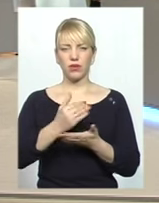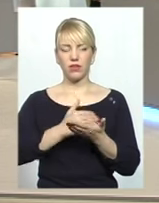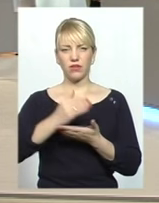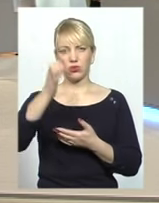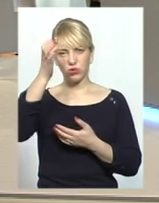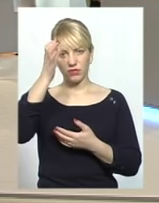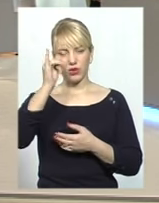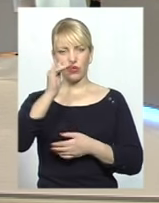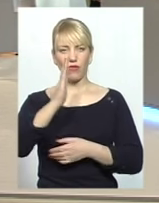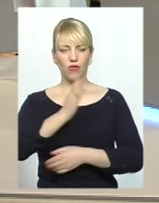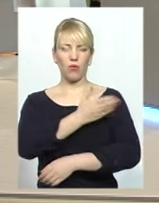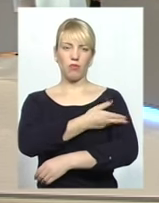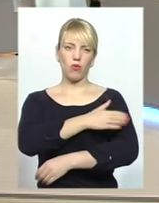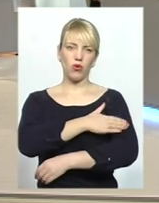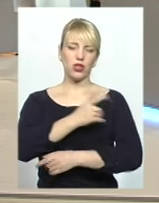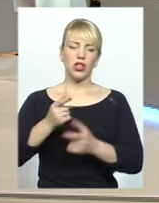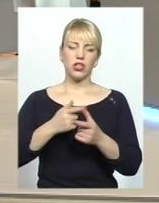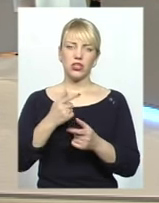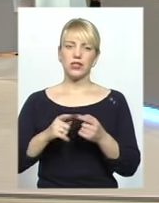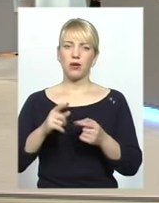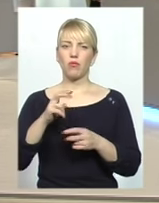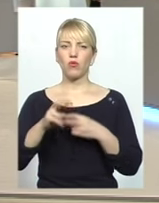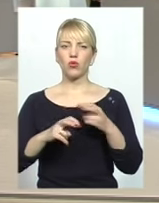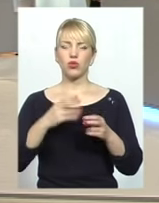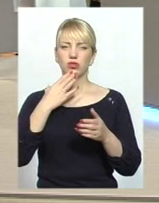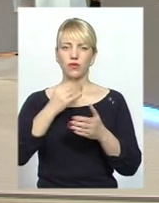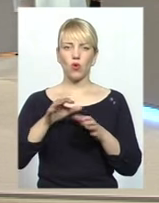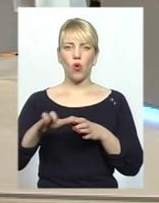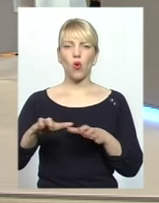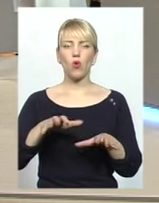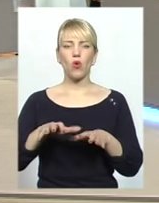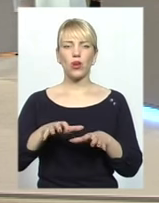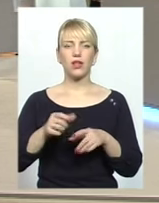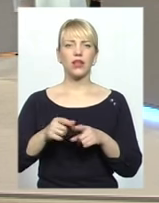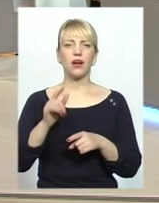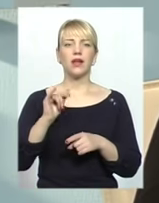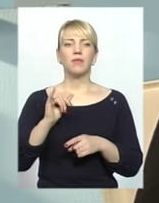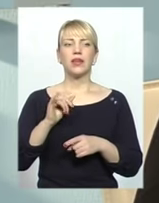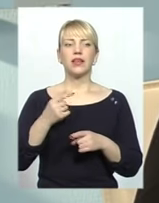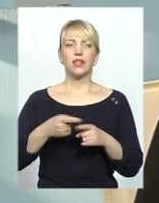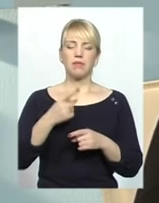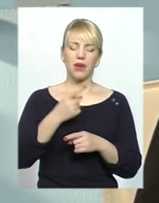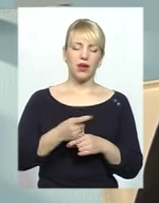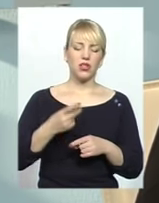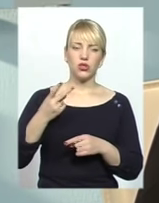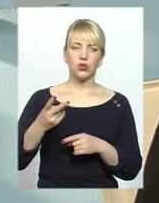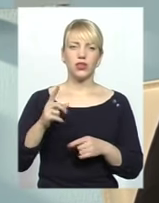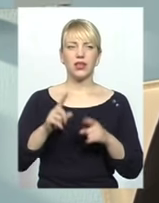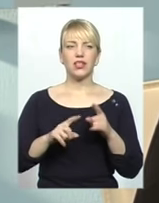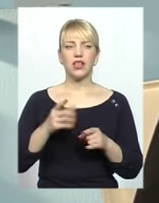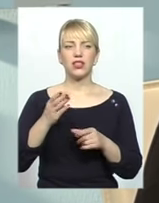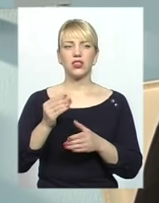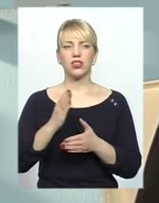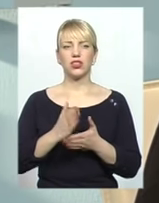чи отакі пошуки свого коріння ще із чимось пов'язані? Ну, я думаю, що і перші, другі, і деякі ще є